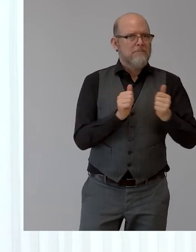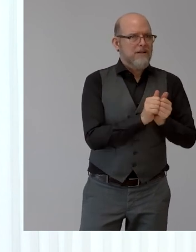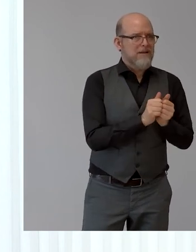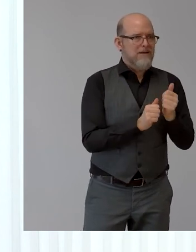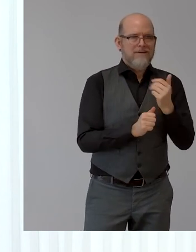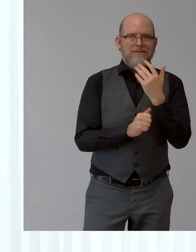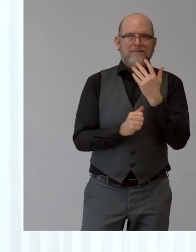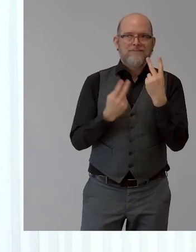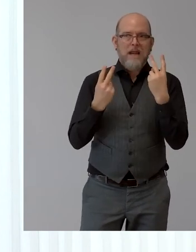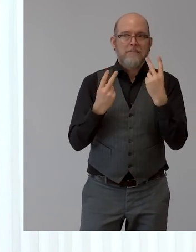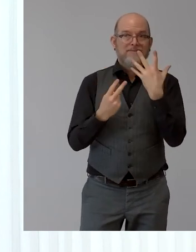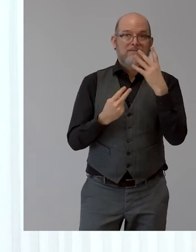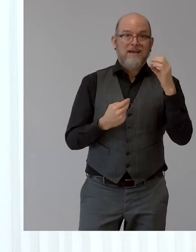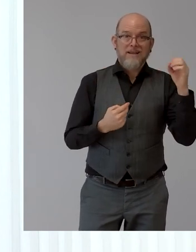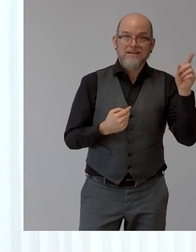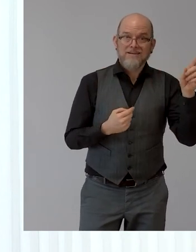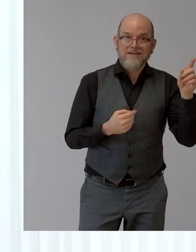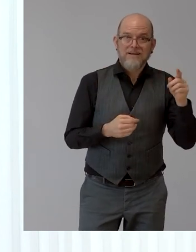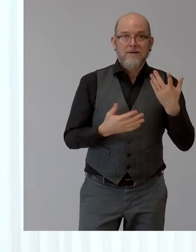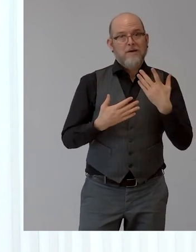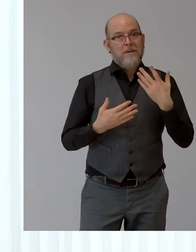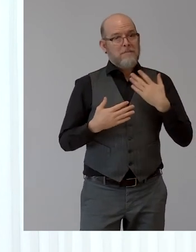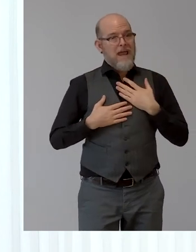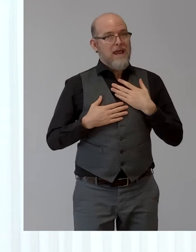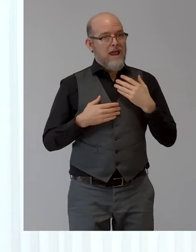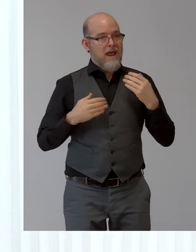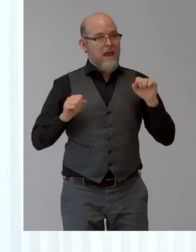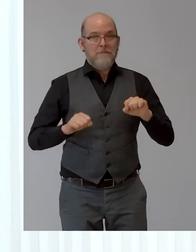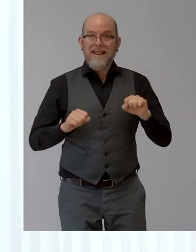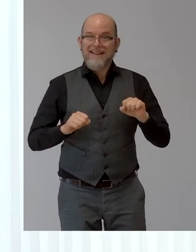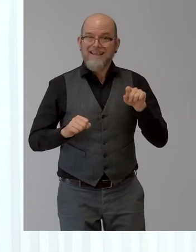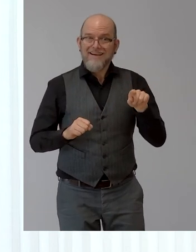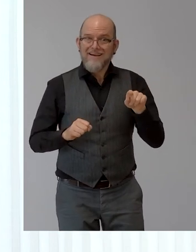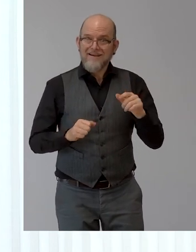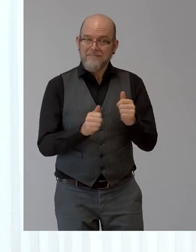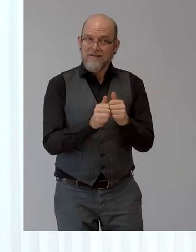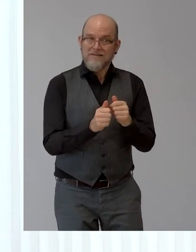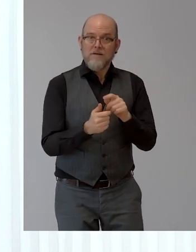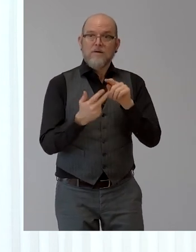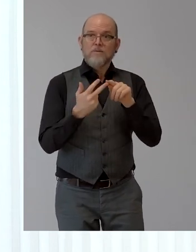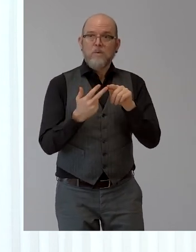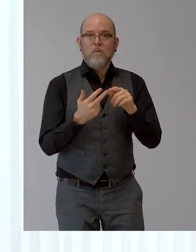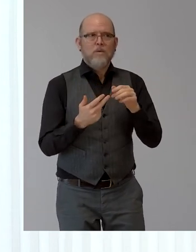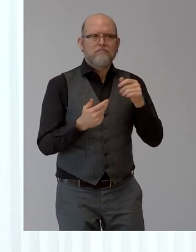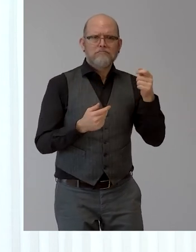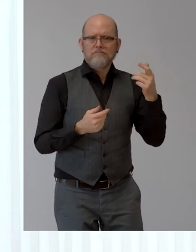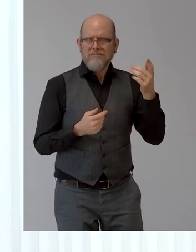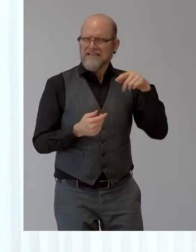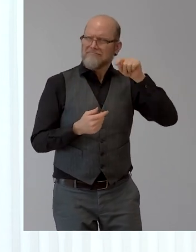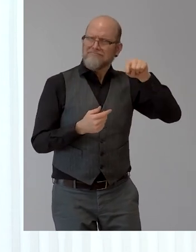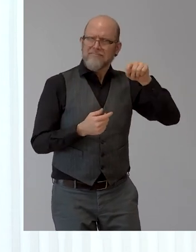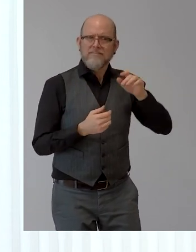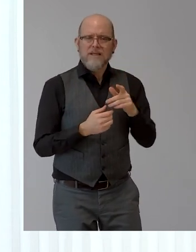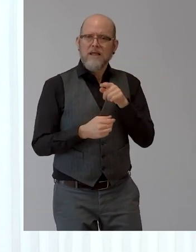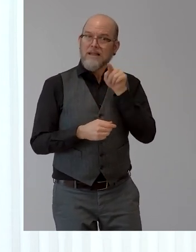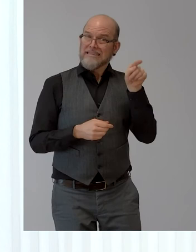put this, what are you, what are getting out of being members of those network? What are you learning personally? What is the organization learning from those peers in this,